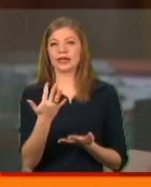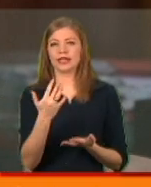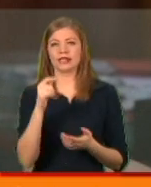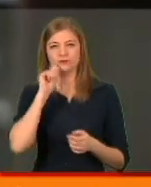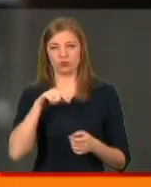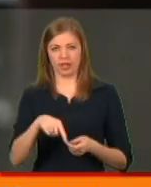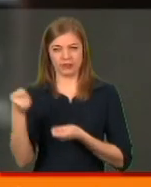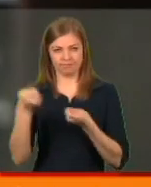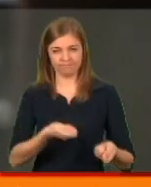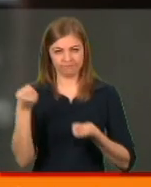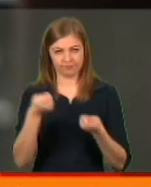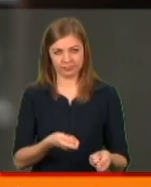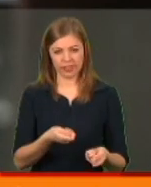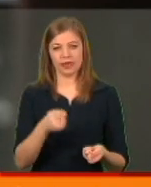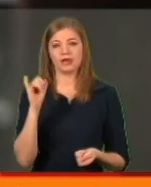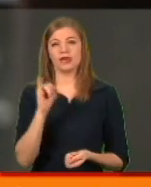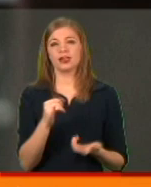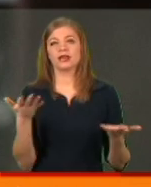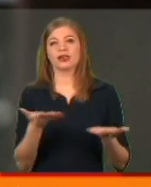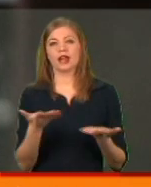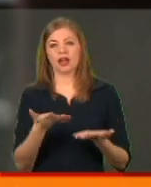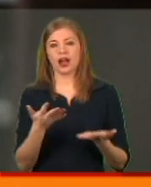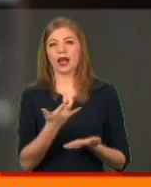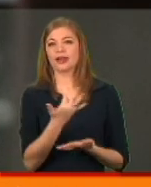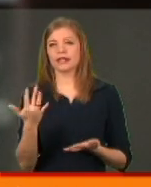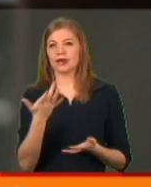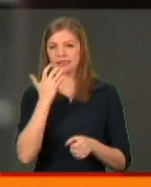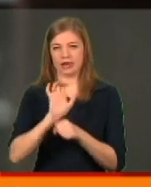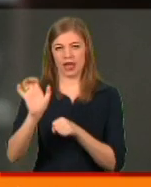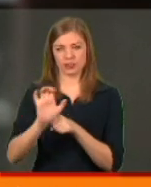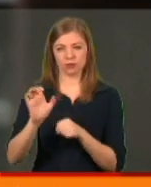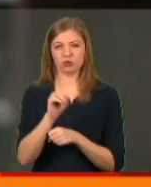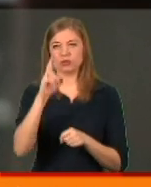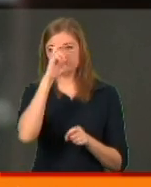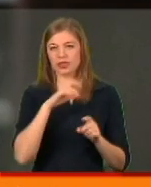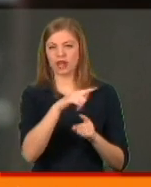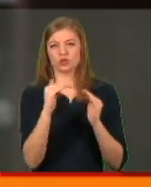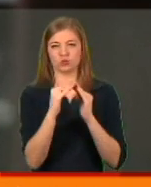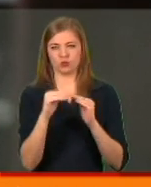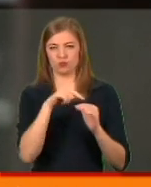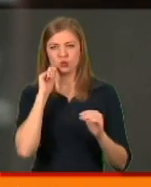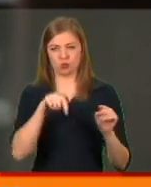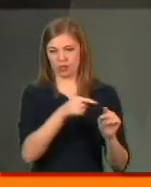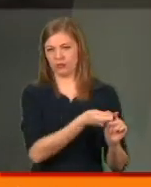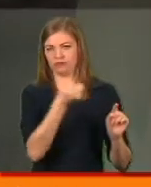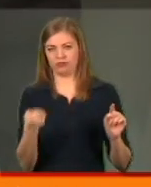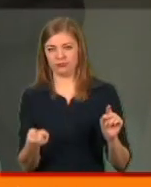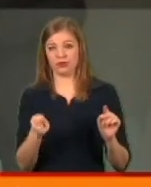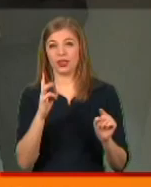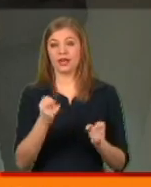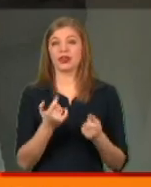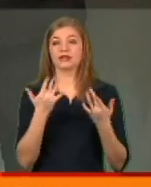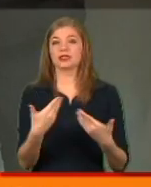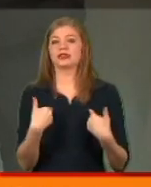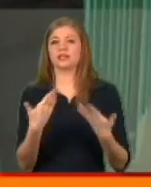в Україну ввозиться товарів, і яка кількість експорту з країн, суміжних з Україною, ввозиться в Україну. Можна скільки